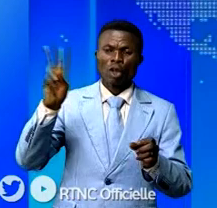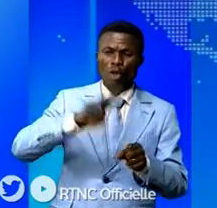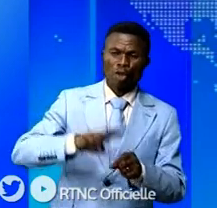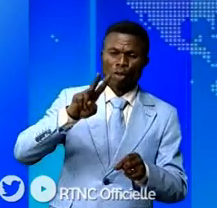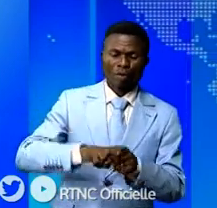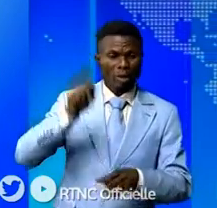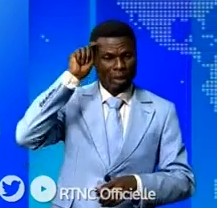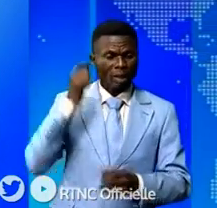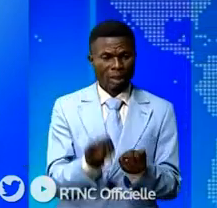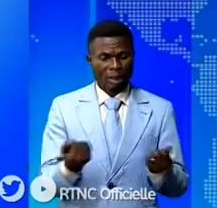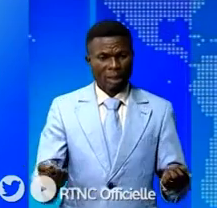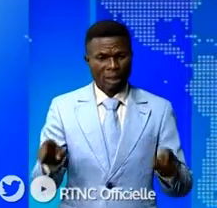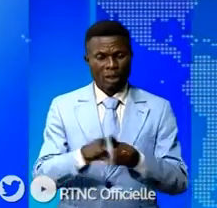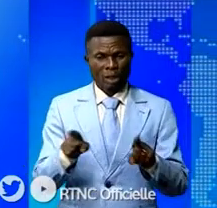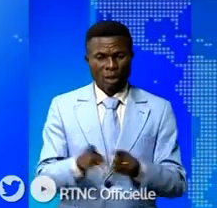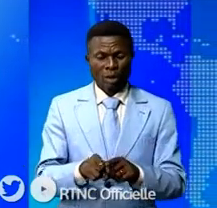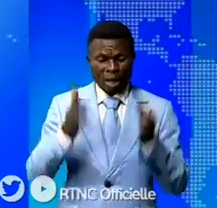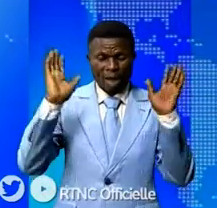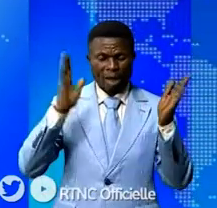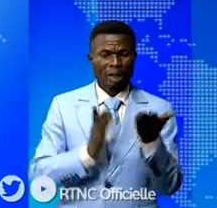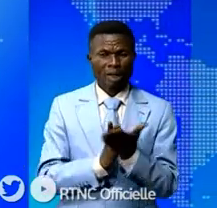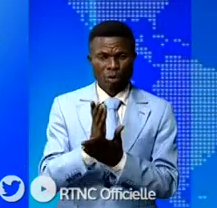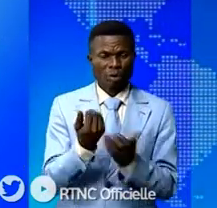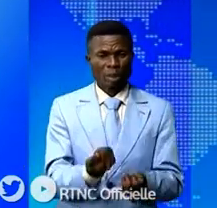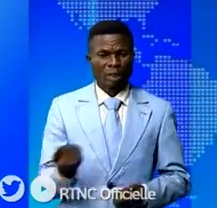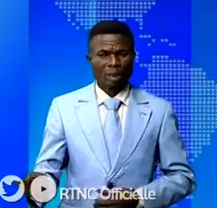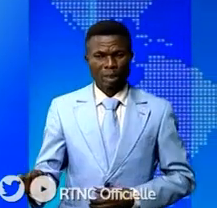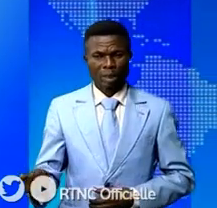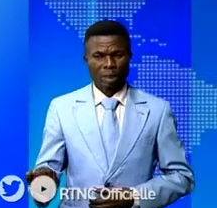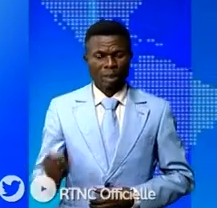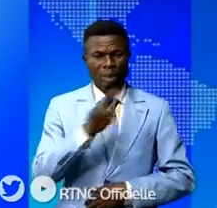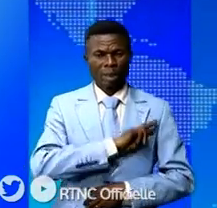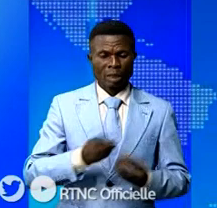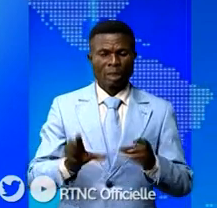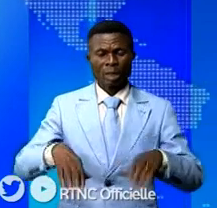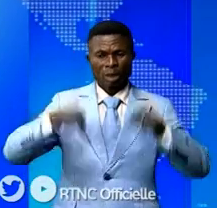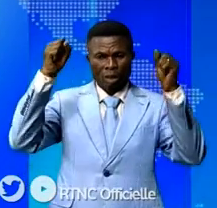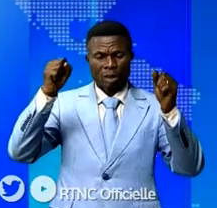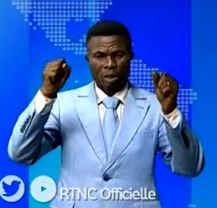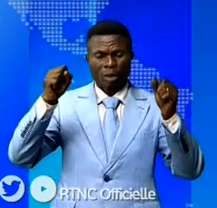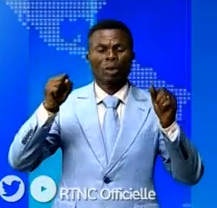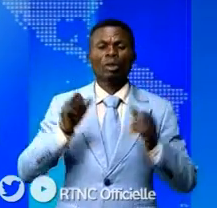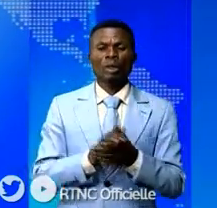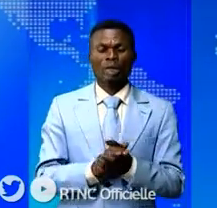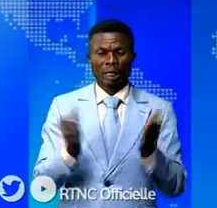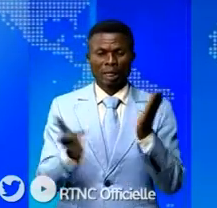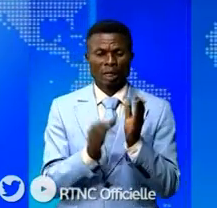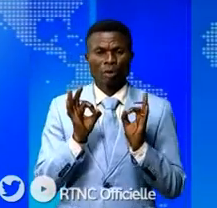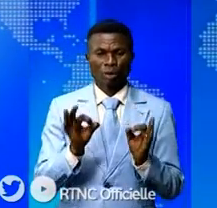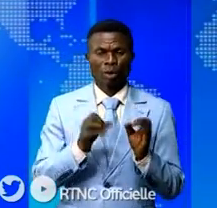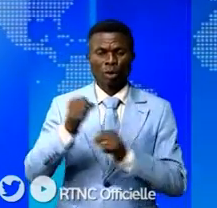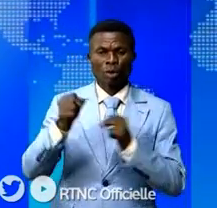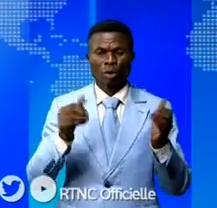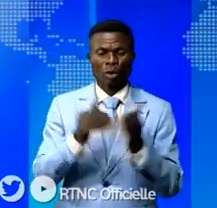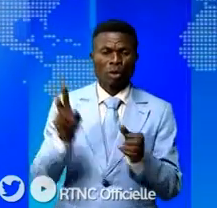est considérée comme une violation grave de droit des enfants. En RDC, l'adoption de la nouvelle stratégie de lutte